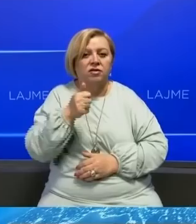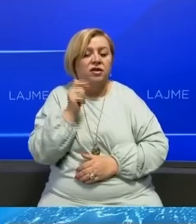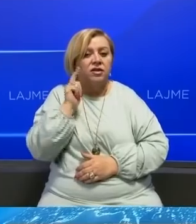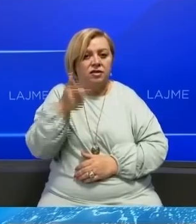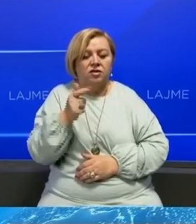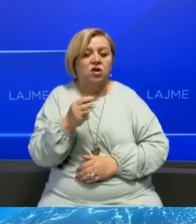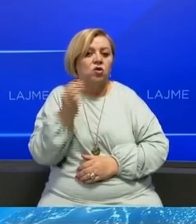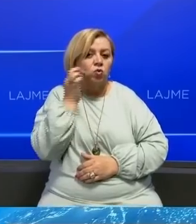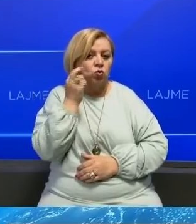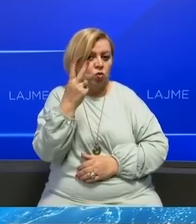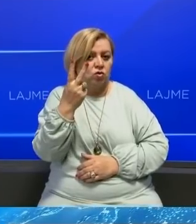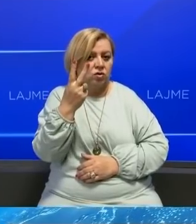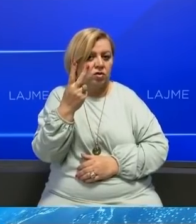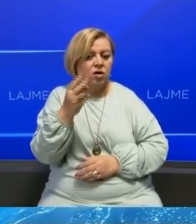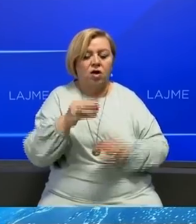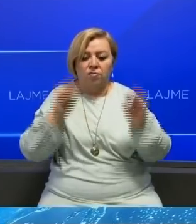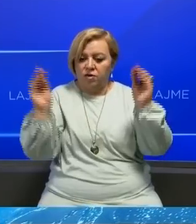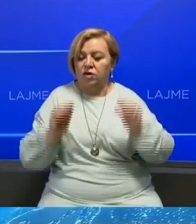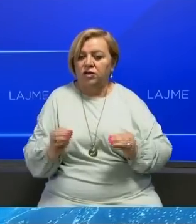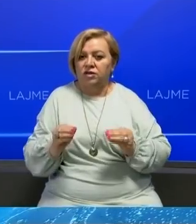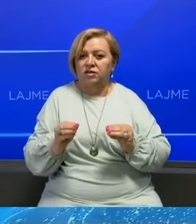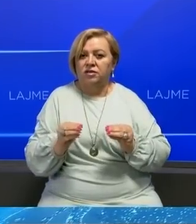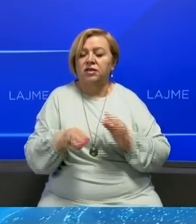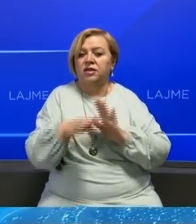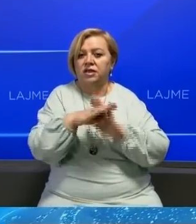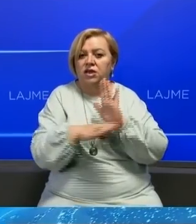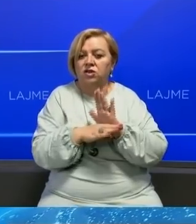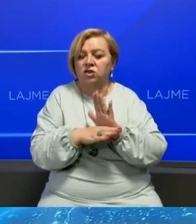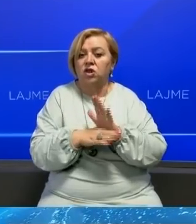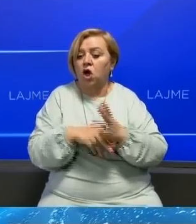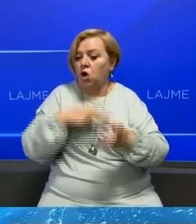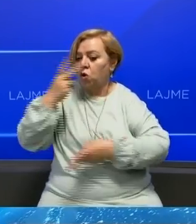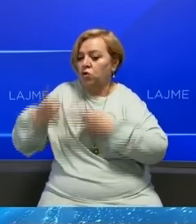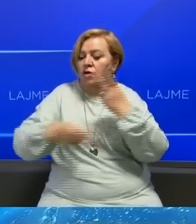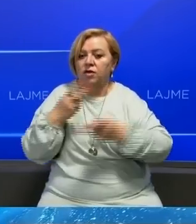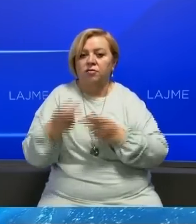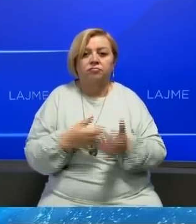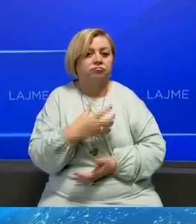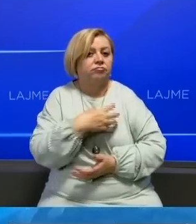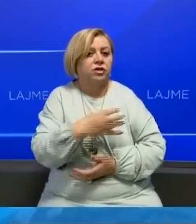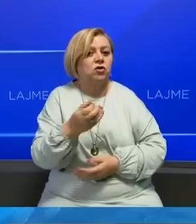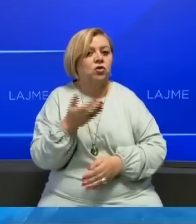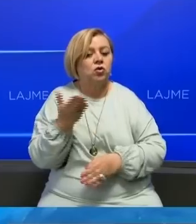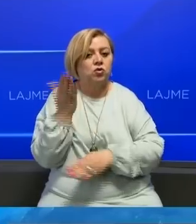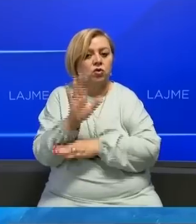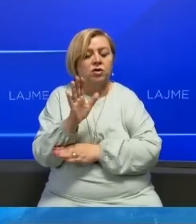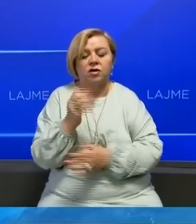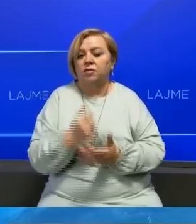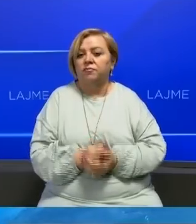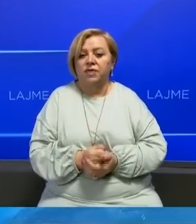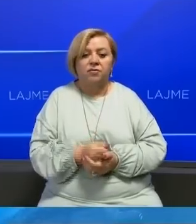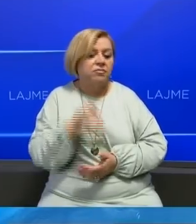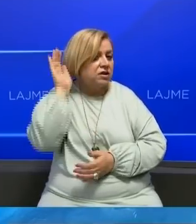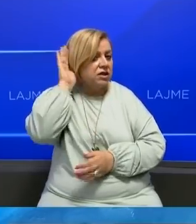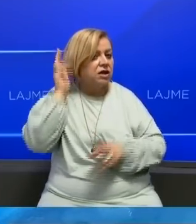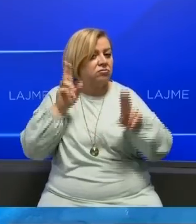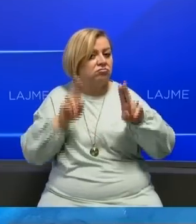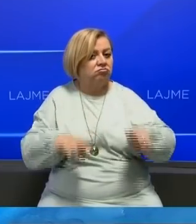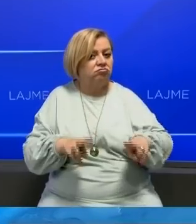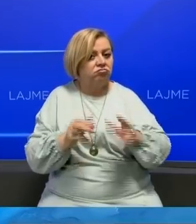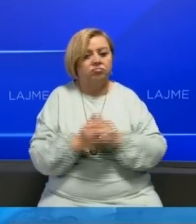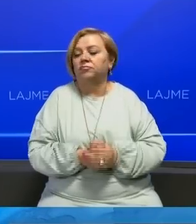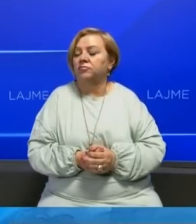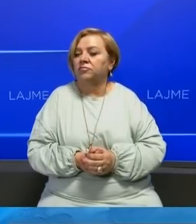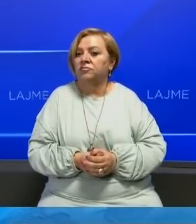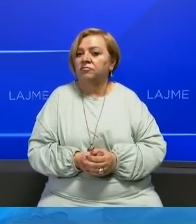punëtoria djuditore për projekt ligjen për deklarim prejardhje dhe kontrolin e pasuris të zyrtarve publik. Ministrija Drejtsis ka bërtë ditur se